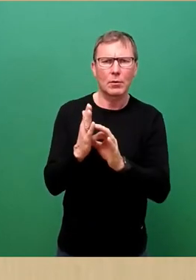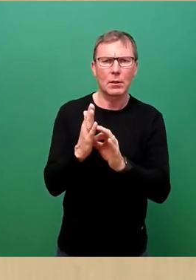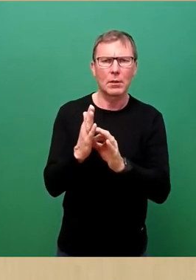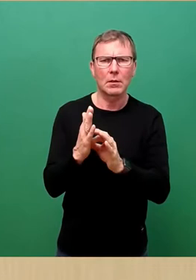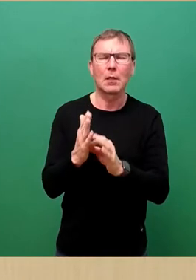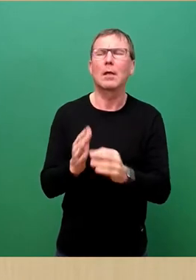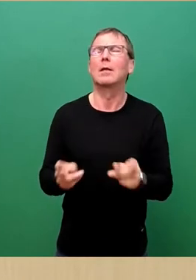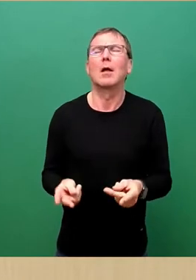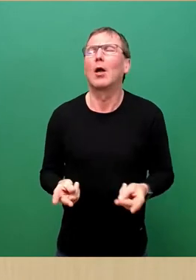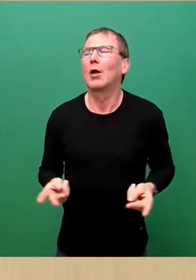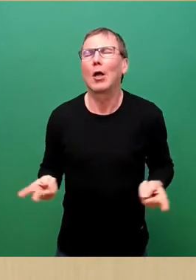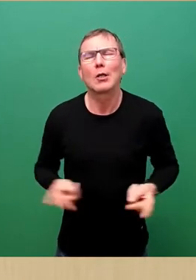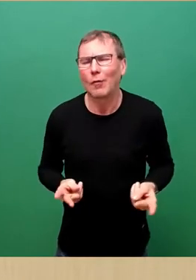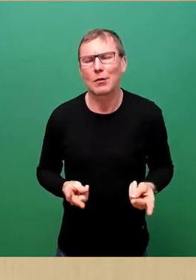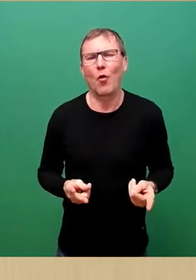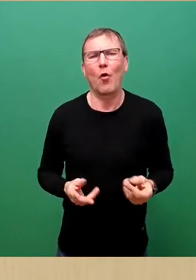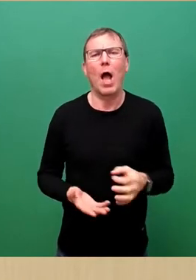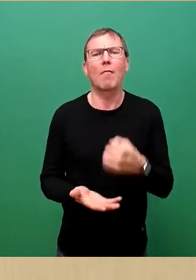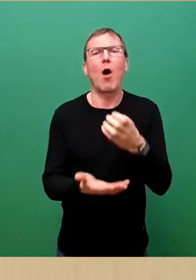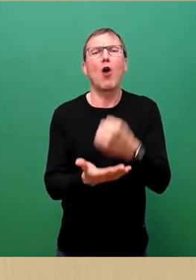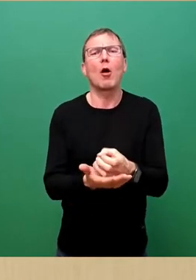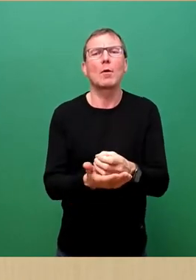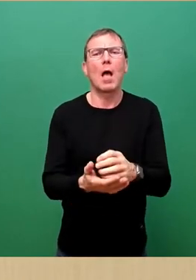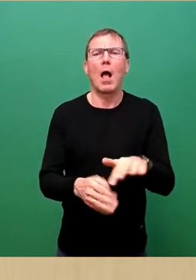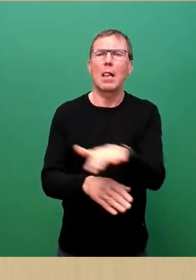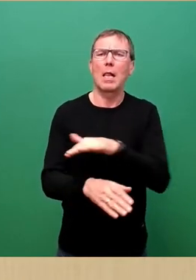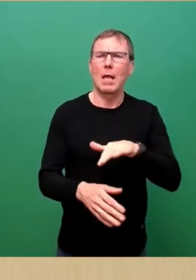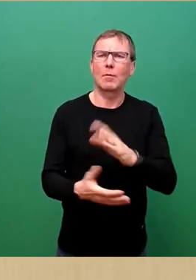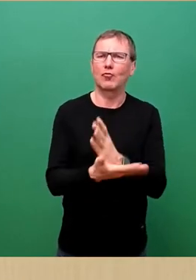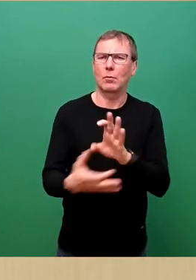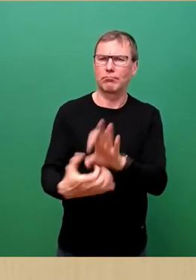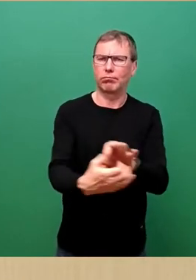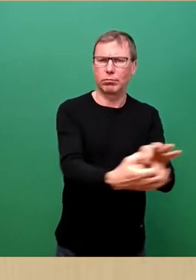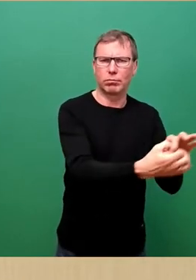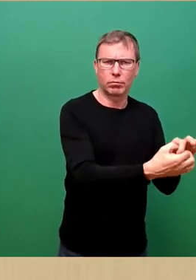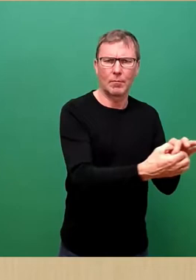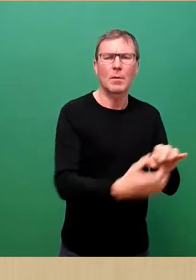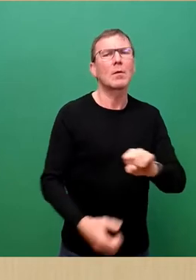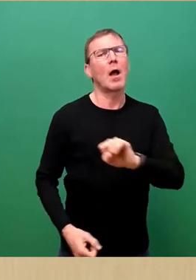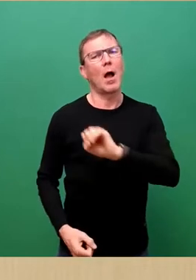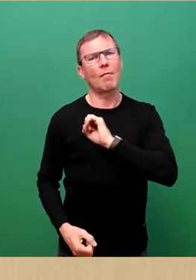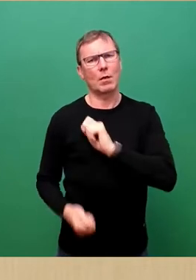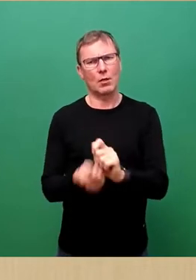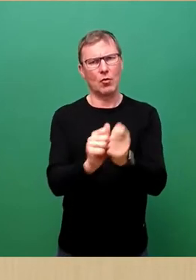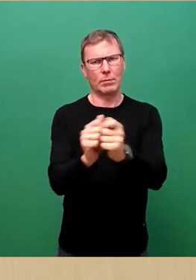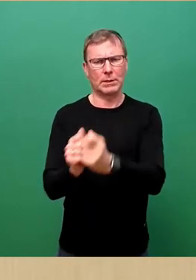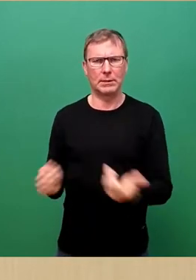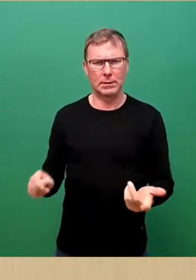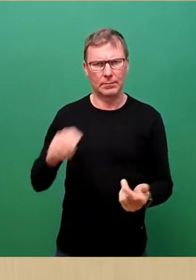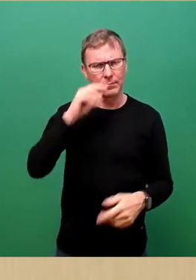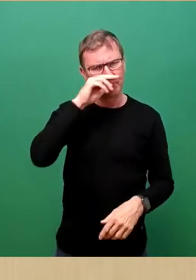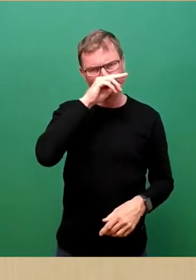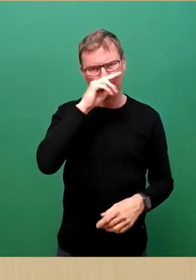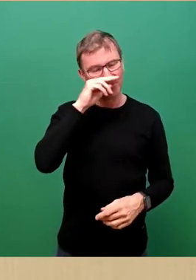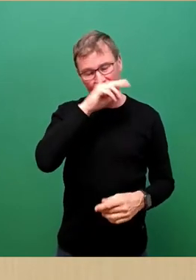bereits auf kommunaler Ebene verankert und werden erfolgreich umgesetzt. Aus